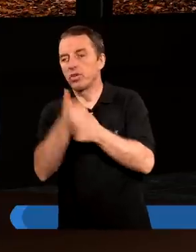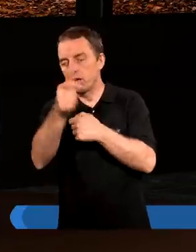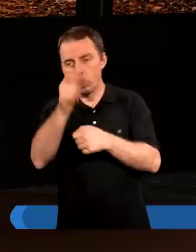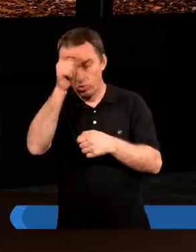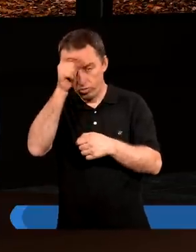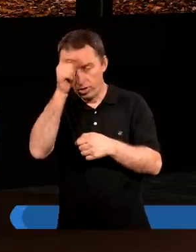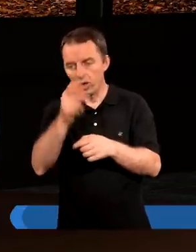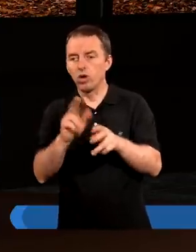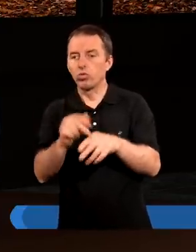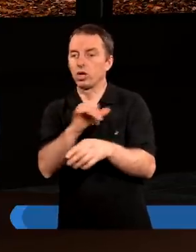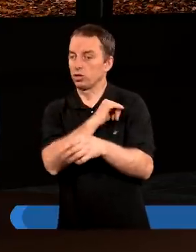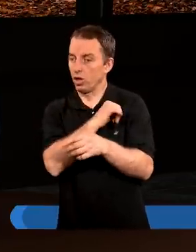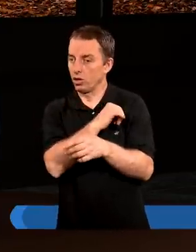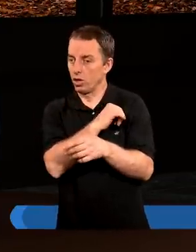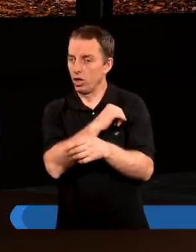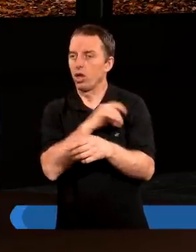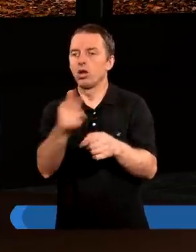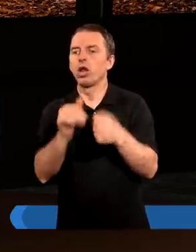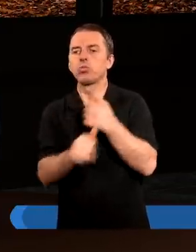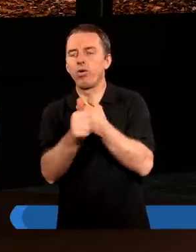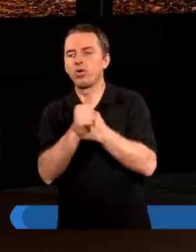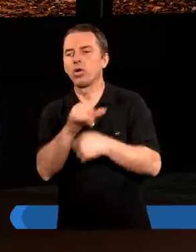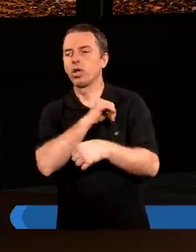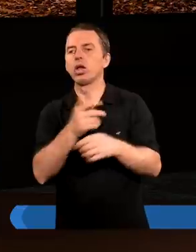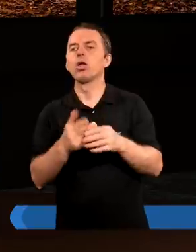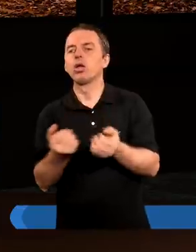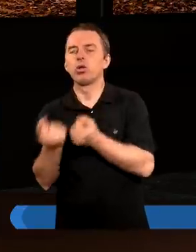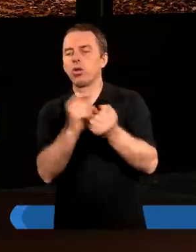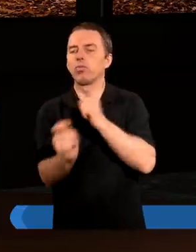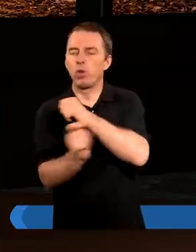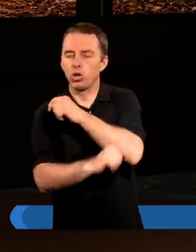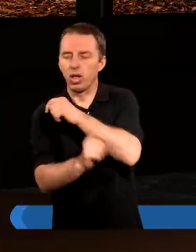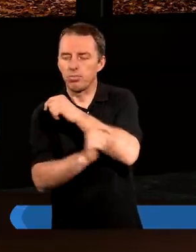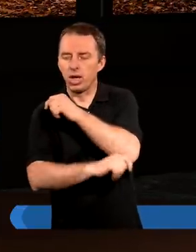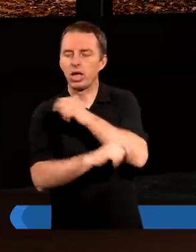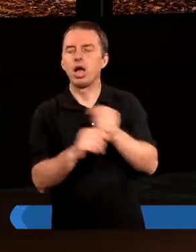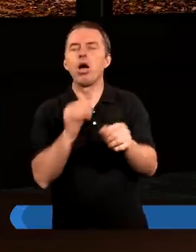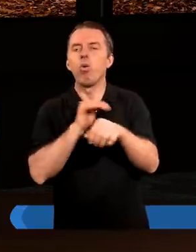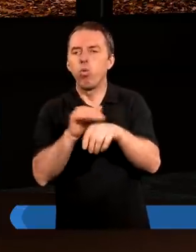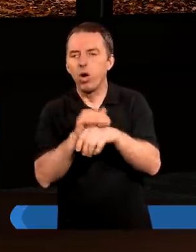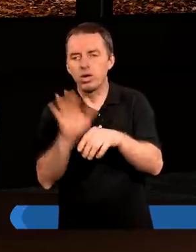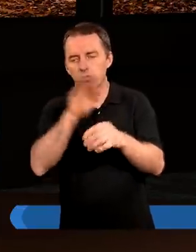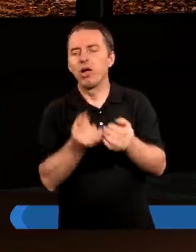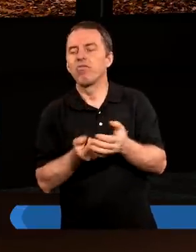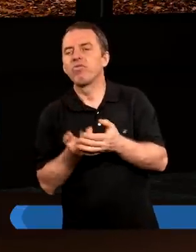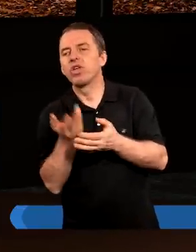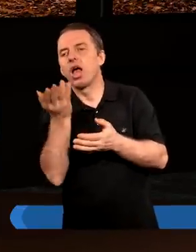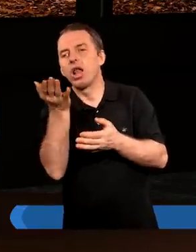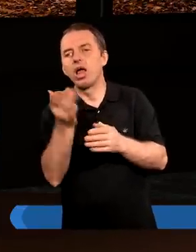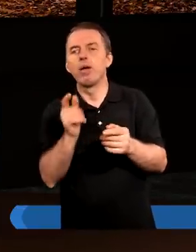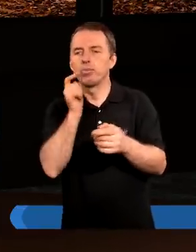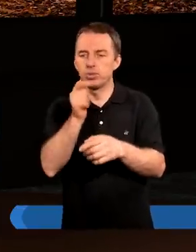jednego, który zgrzeszył, bo wyrok z powodu jednego zmierza do potępienia. Łaska zaś z powodu wielu